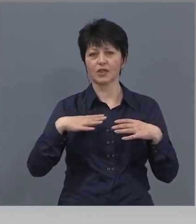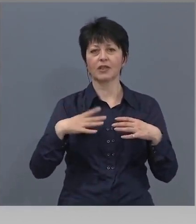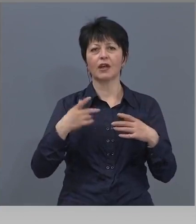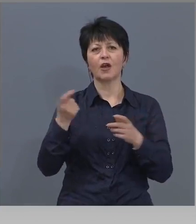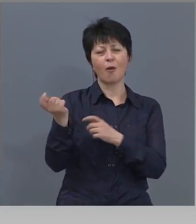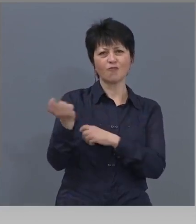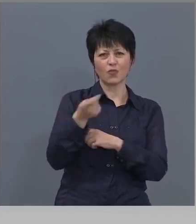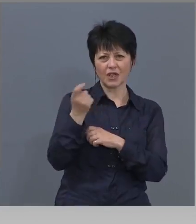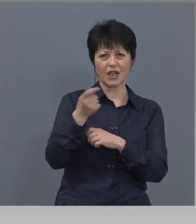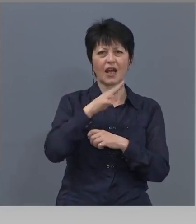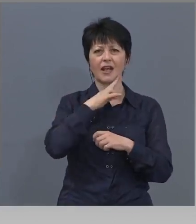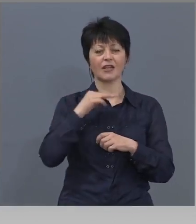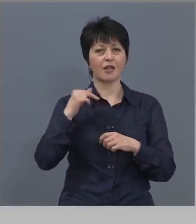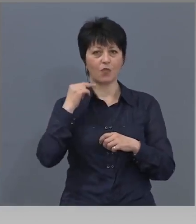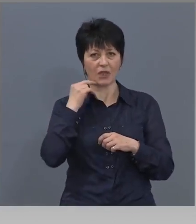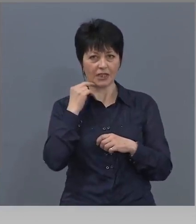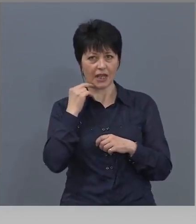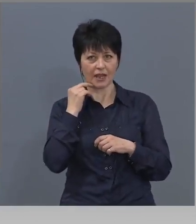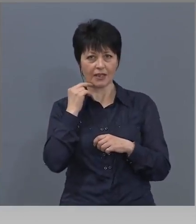пожарникари, полицаи,